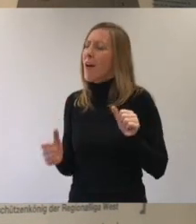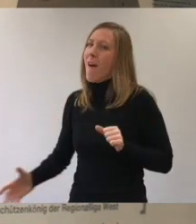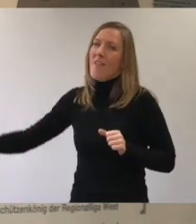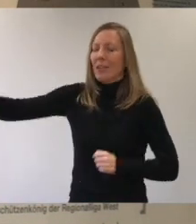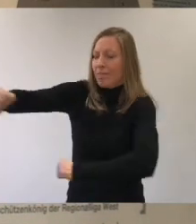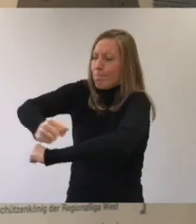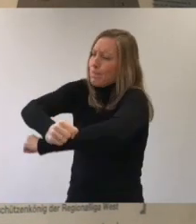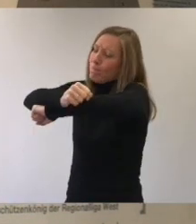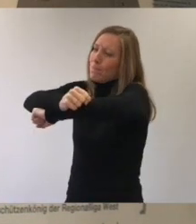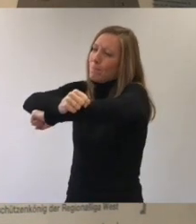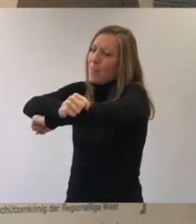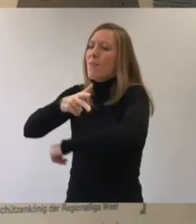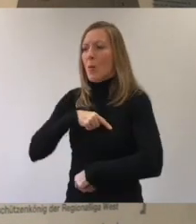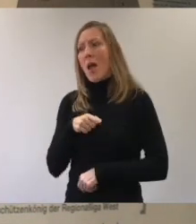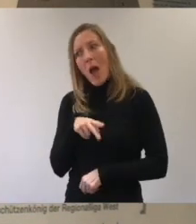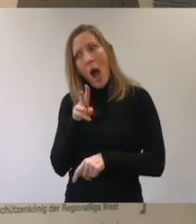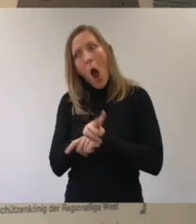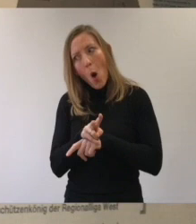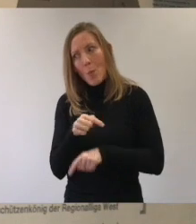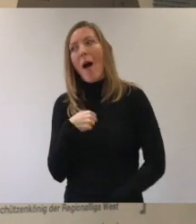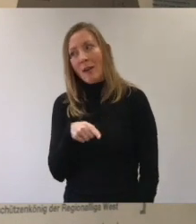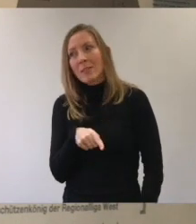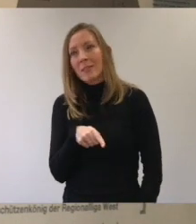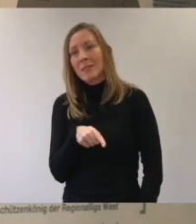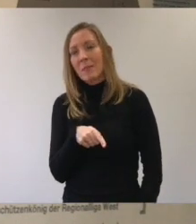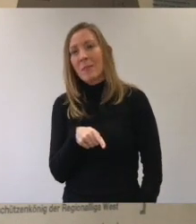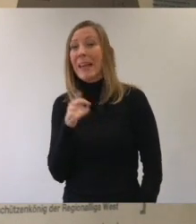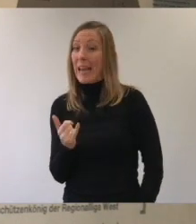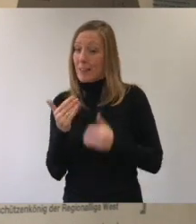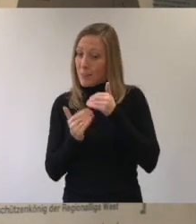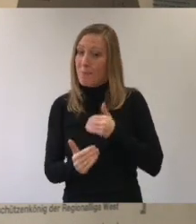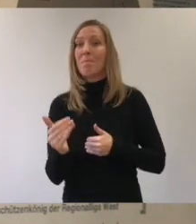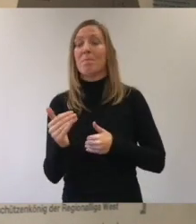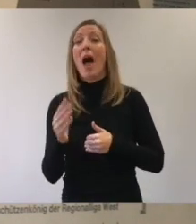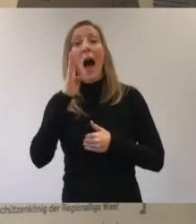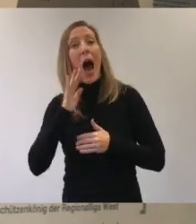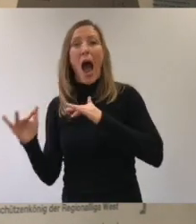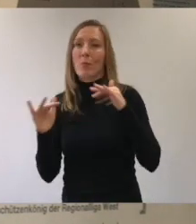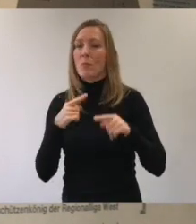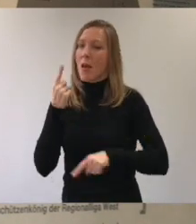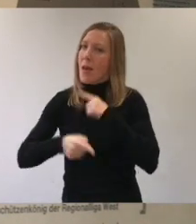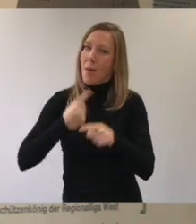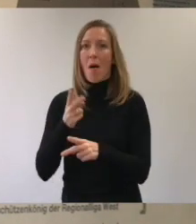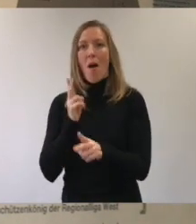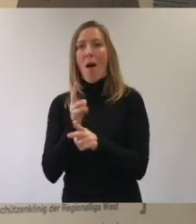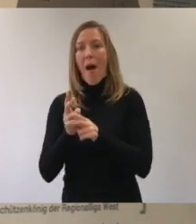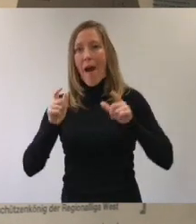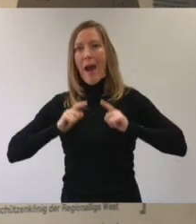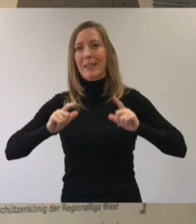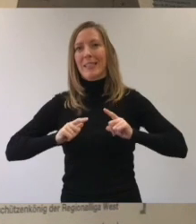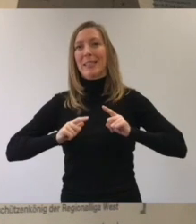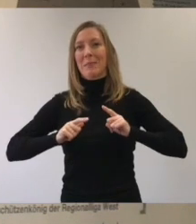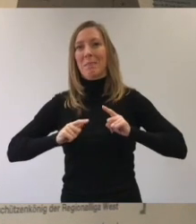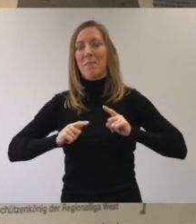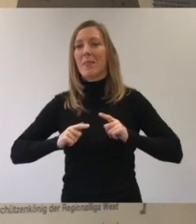umarmt Ingo ganz fest und verspricht ihm gut auf das Trikot aufzupassen. Von jetzt an zieht sie es bei jedem Spiel an.